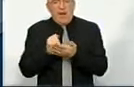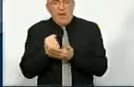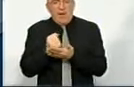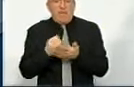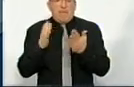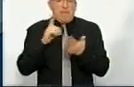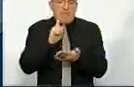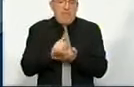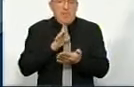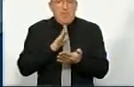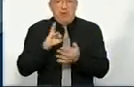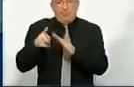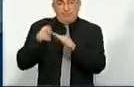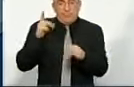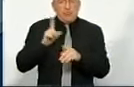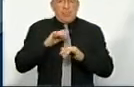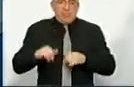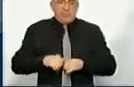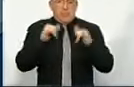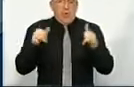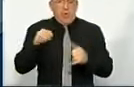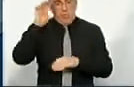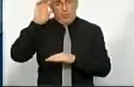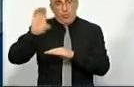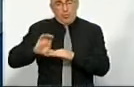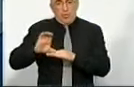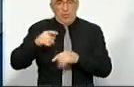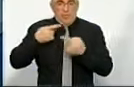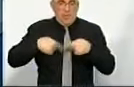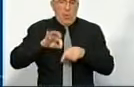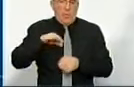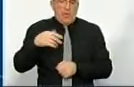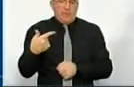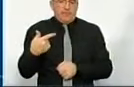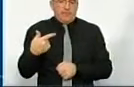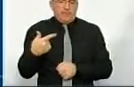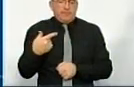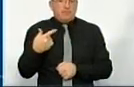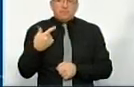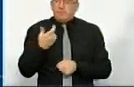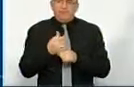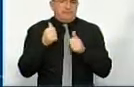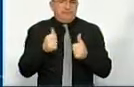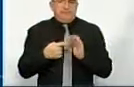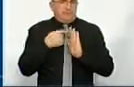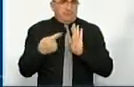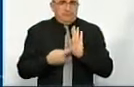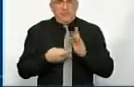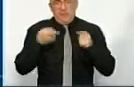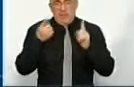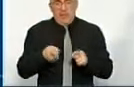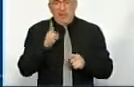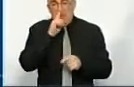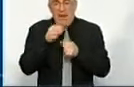мали б перейнятості для того, щоб збільшувати бюджет конкретної ТГ? Дуже слушне запитання. Насправді,